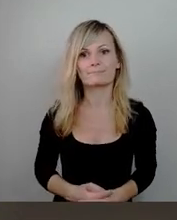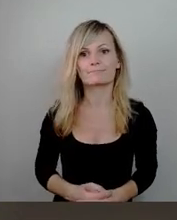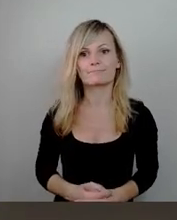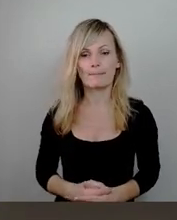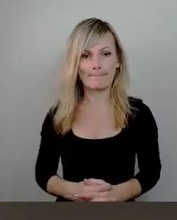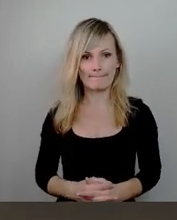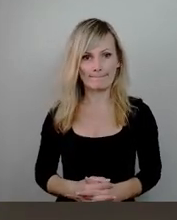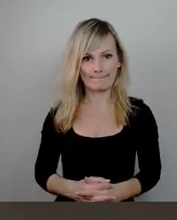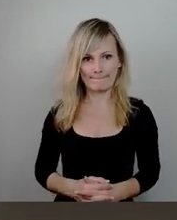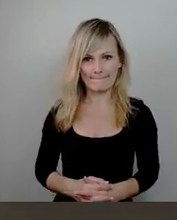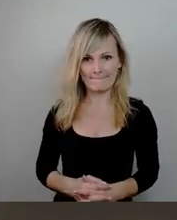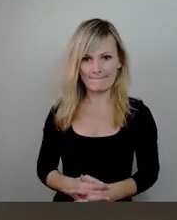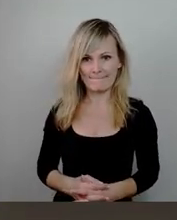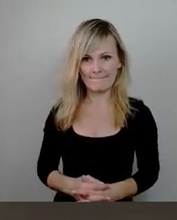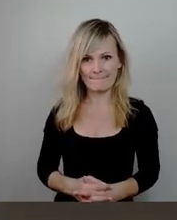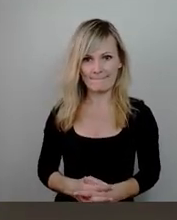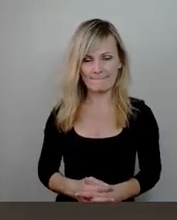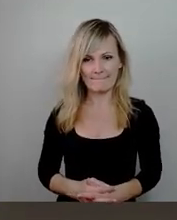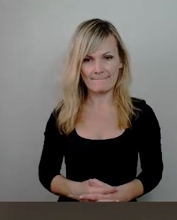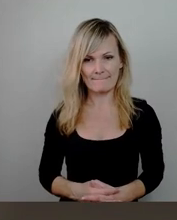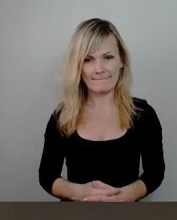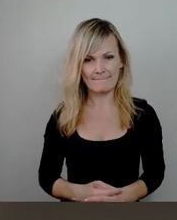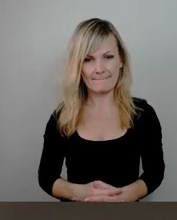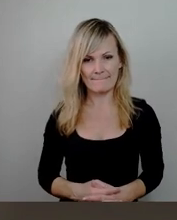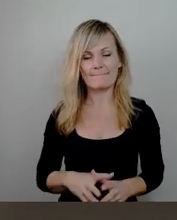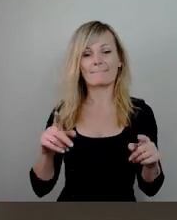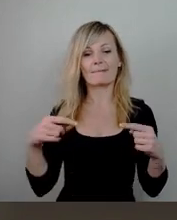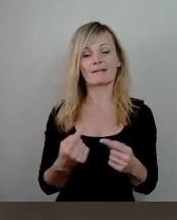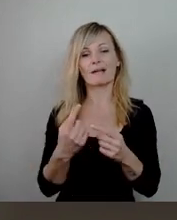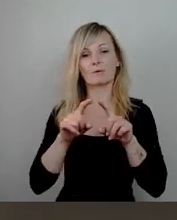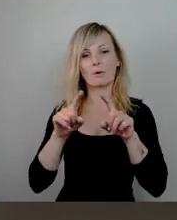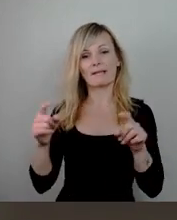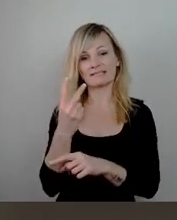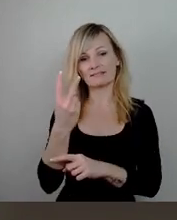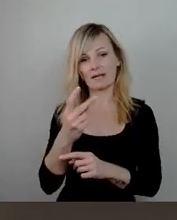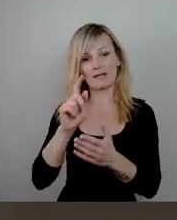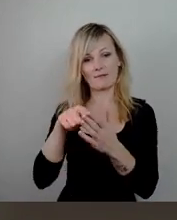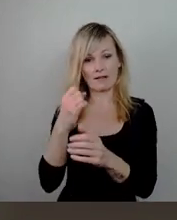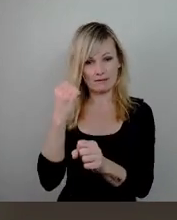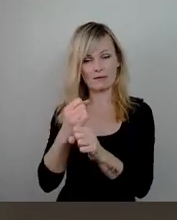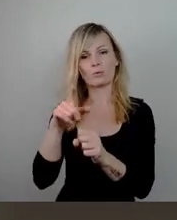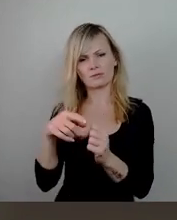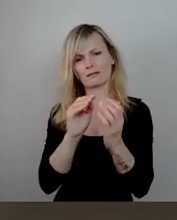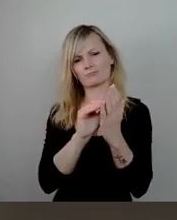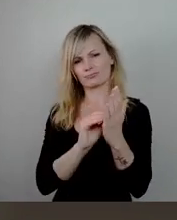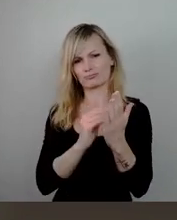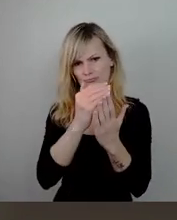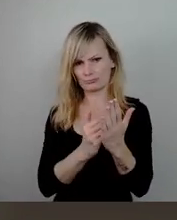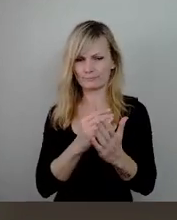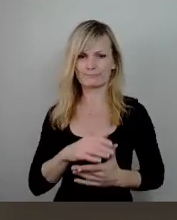der entsprechenden Liste kommen. So, das führt uns zum Tagesordnungspunkt.